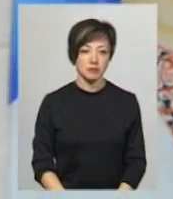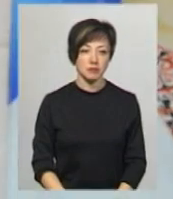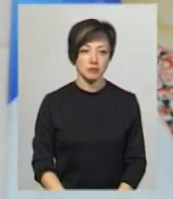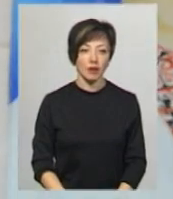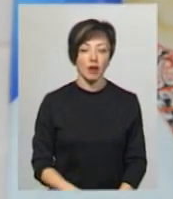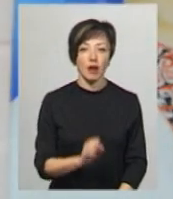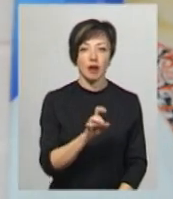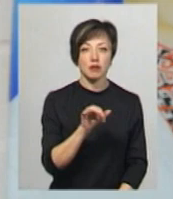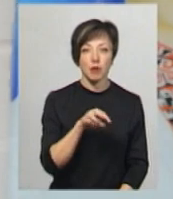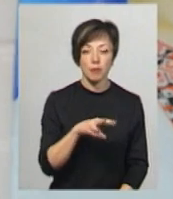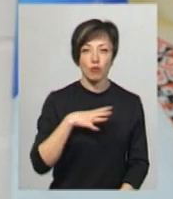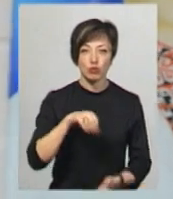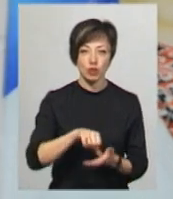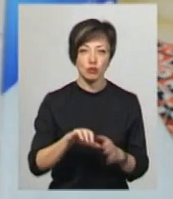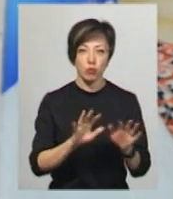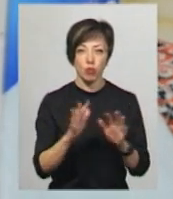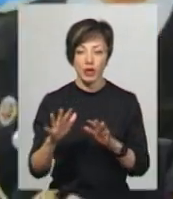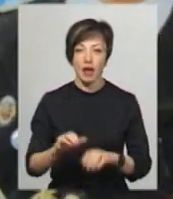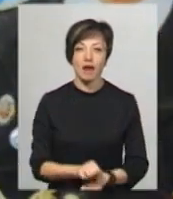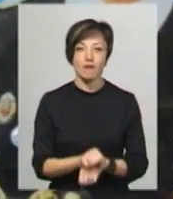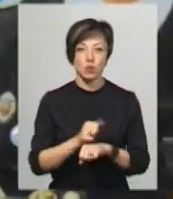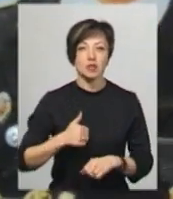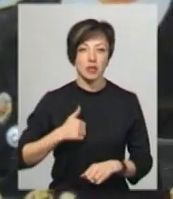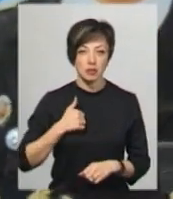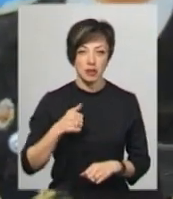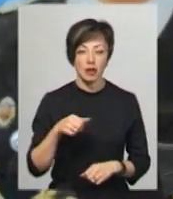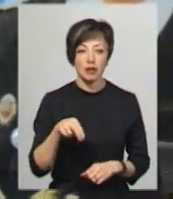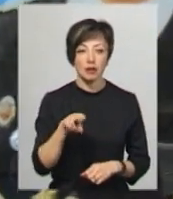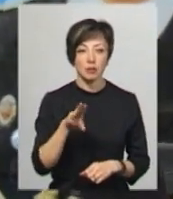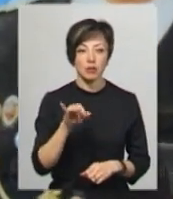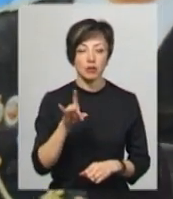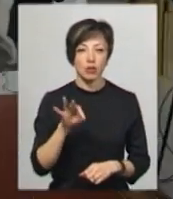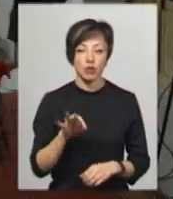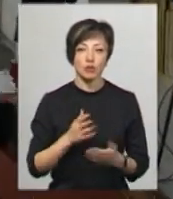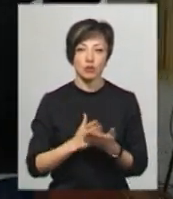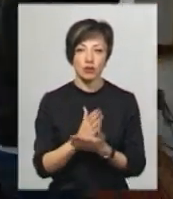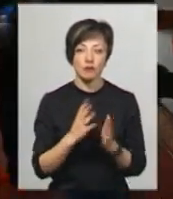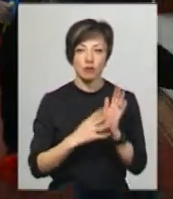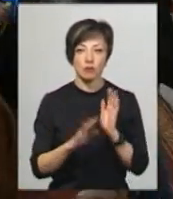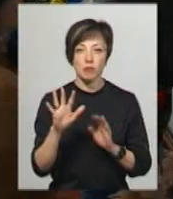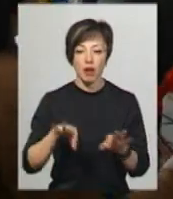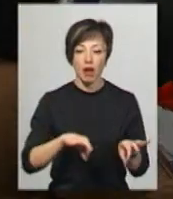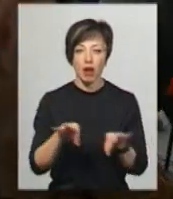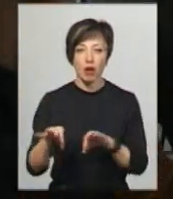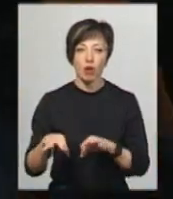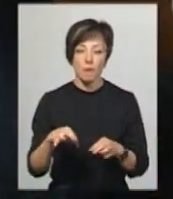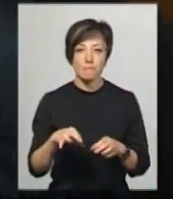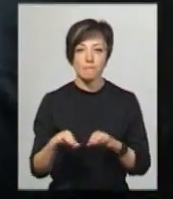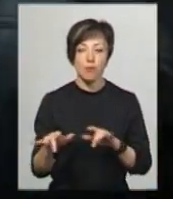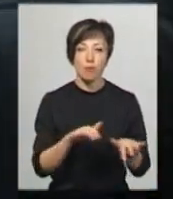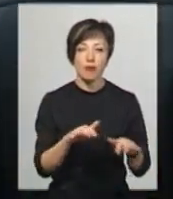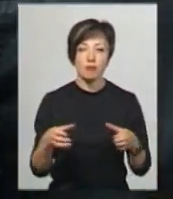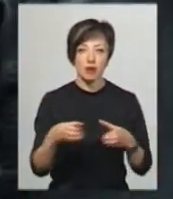Артем Мазур був учасником події Революції Гідності. Дмитро Івах служив у 95-й аеремобільній бригаді. Помер від восколишного поранення,